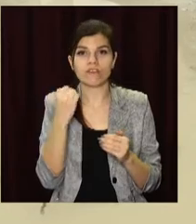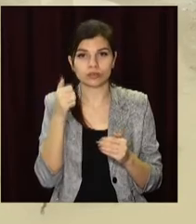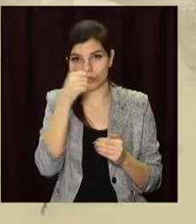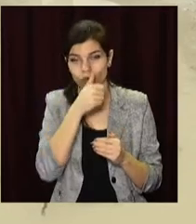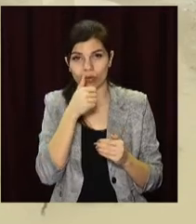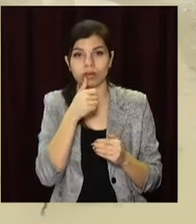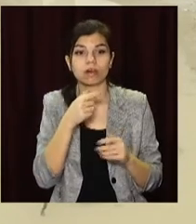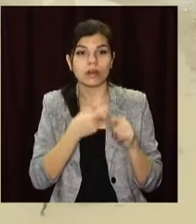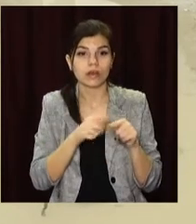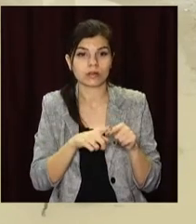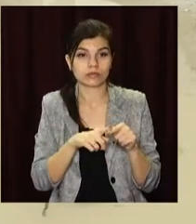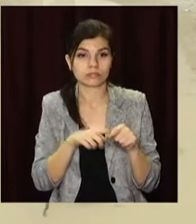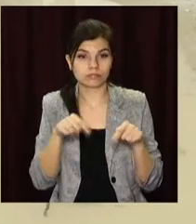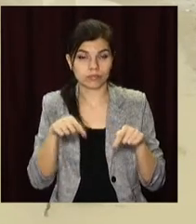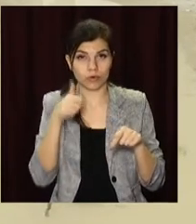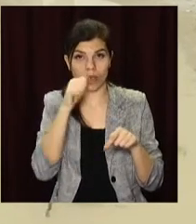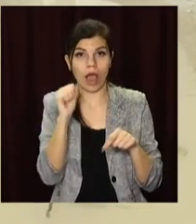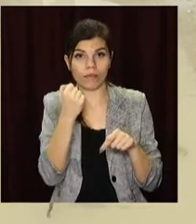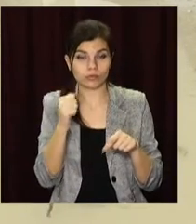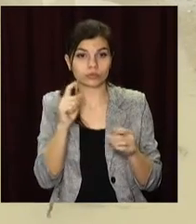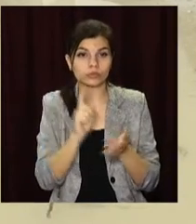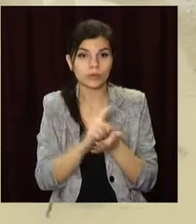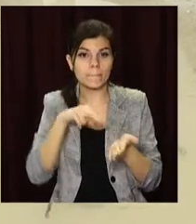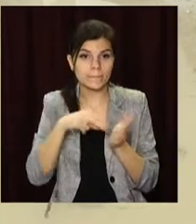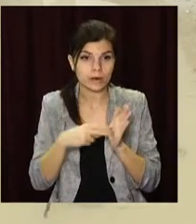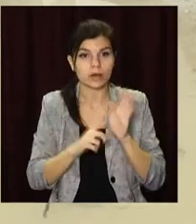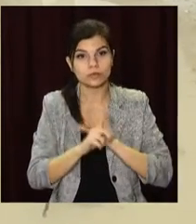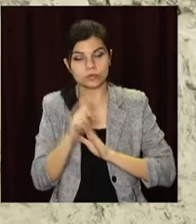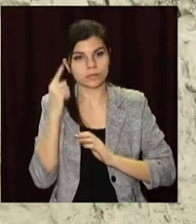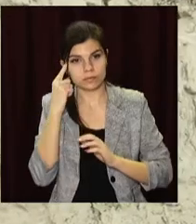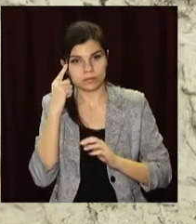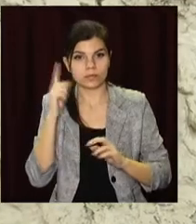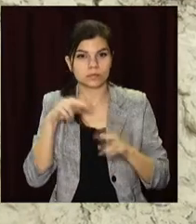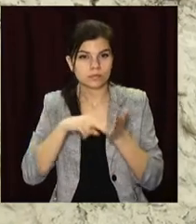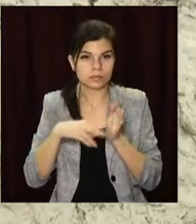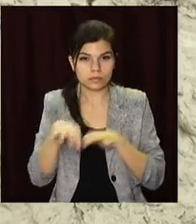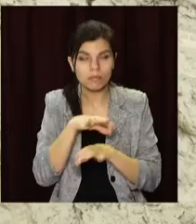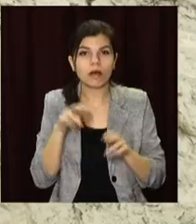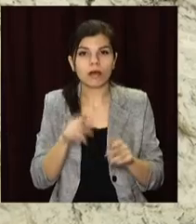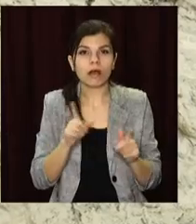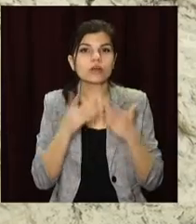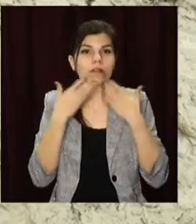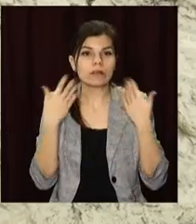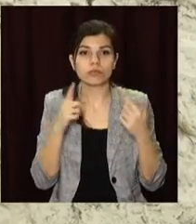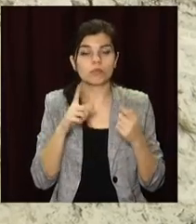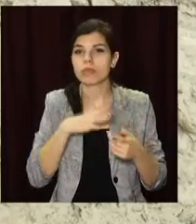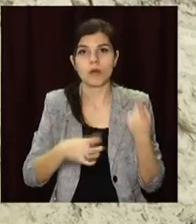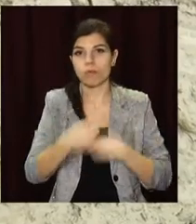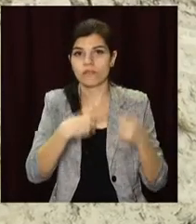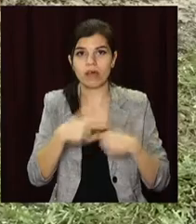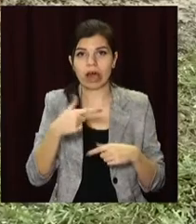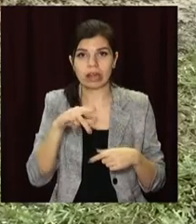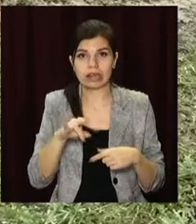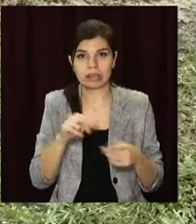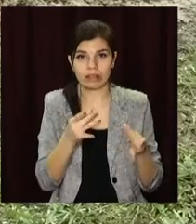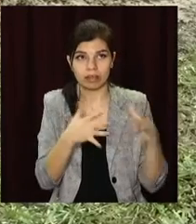року. Сам проєкт кардинального ремонту планують завершити не раніше літа цього року. І поки його готують, глина сюди повернеться ще не